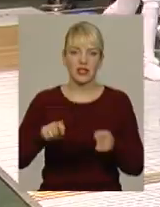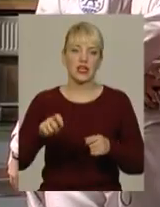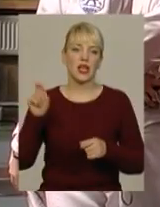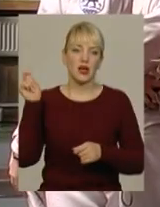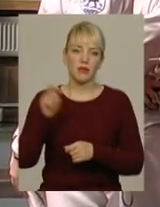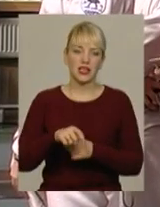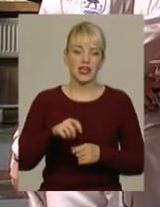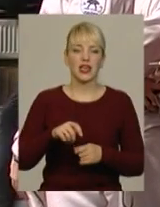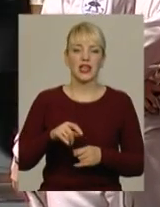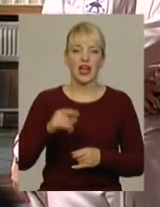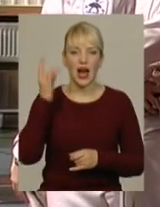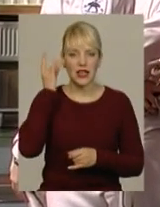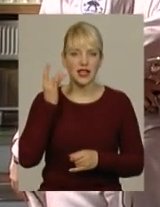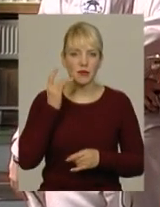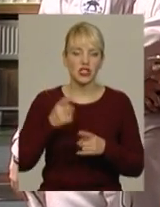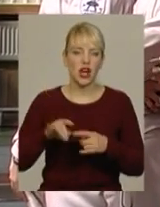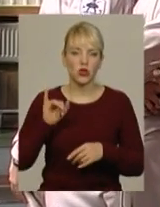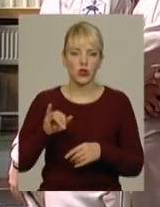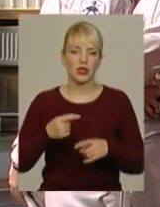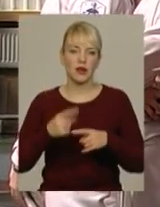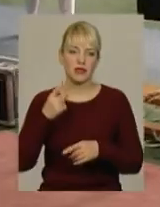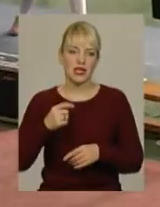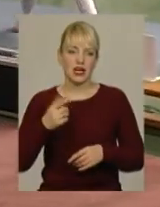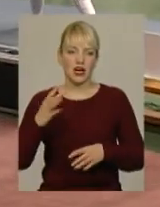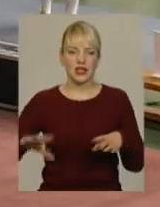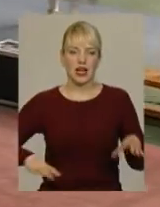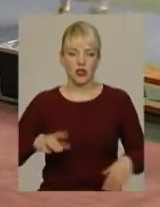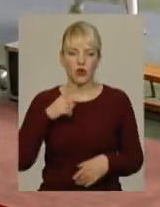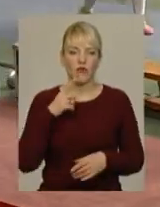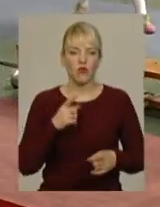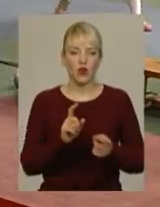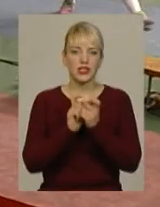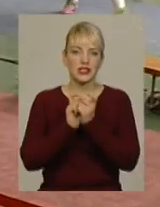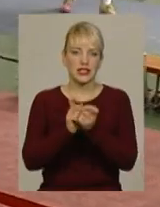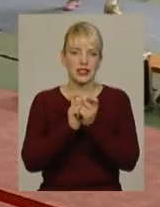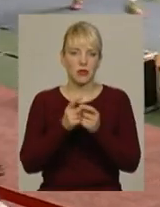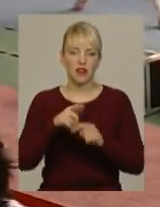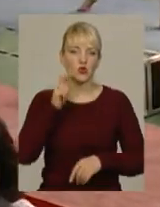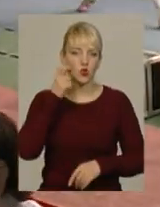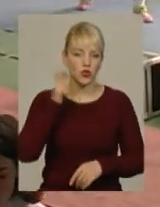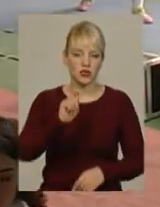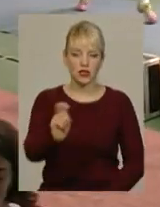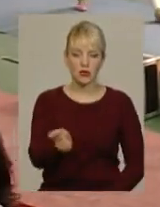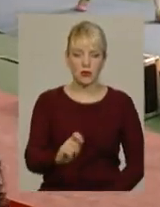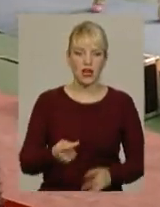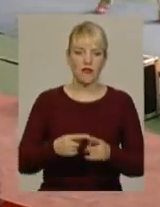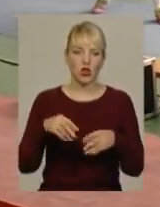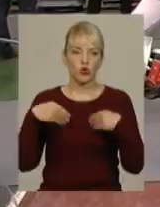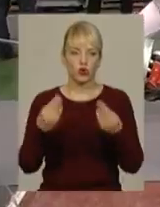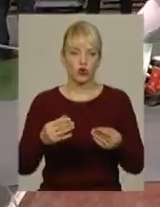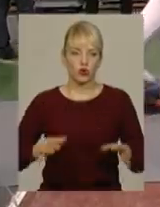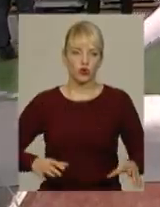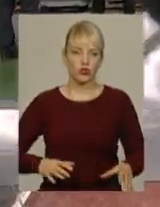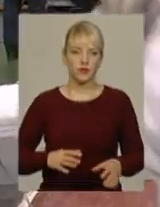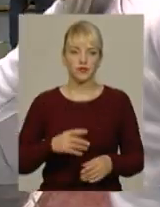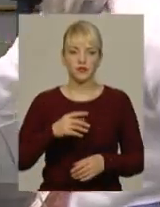збірна Азербайджану. Старший тренер команди Судеф Гулієв каже, спаренги з українськими шпажистами додадуть тонусу перед чемпіонатом